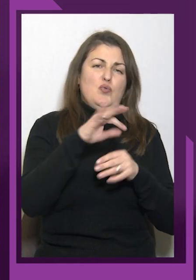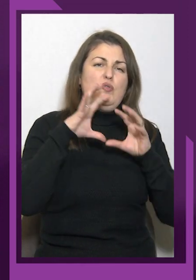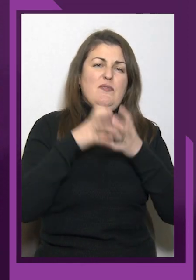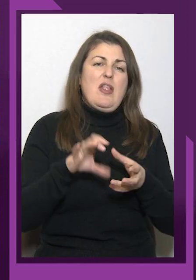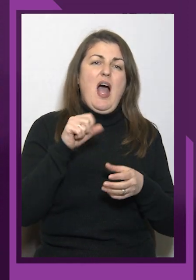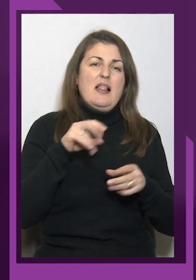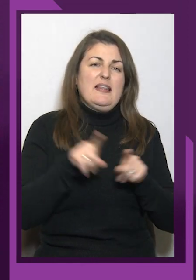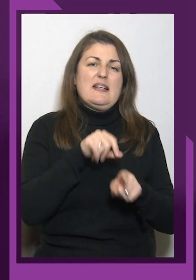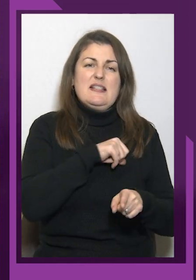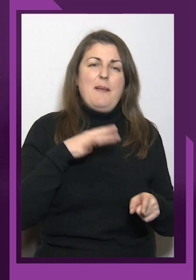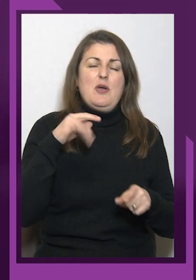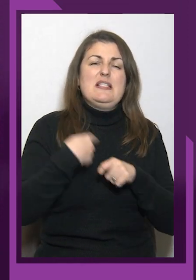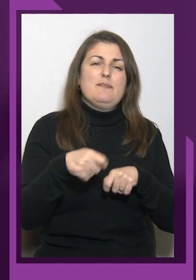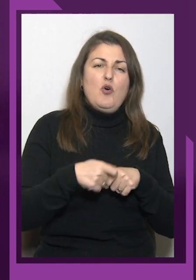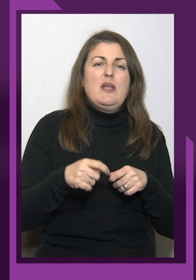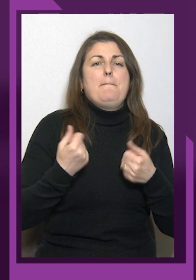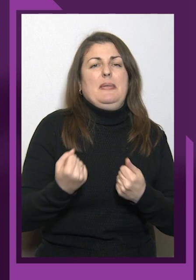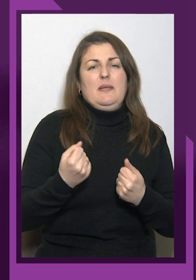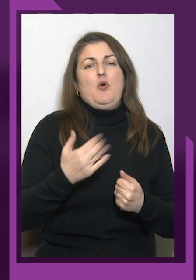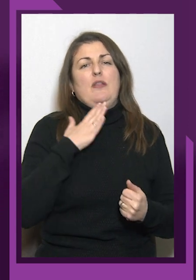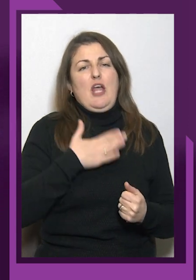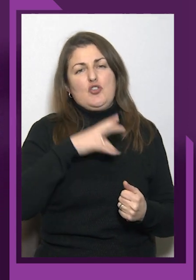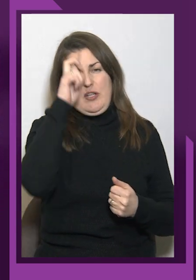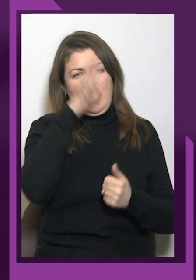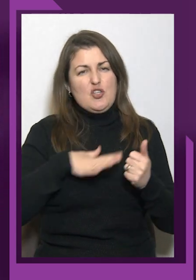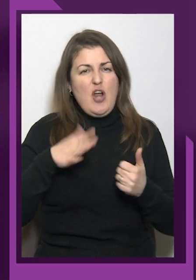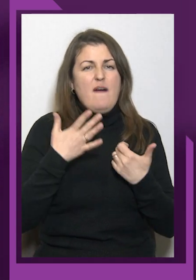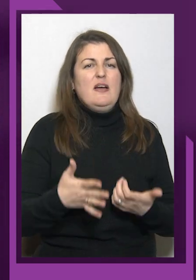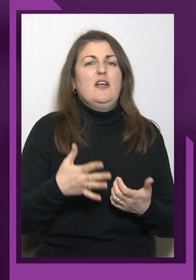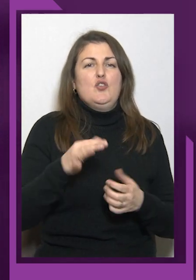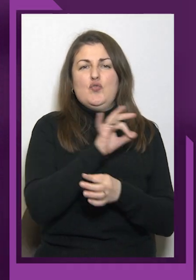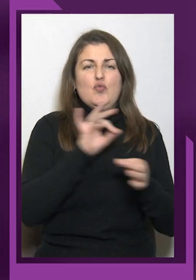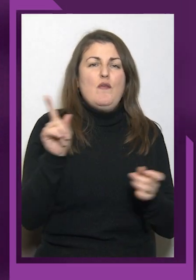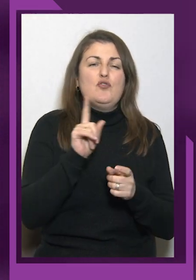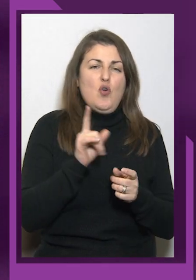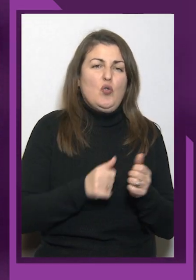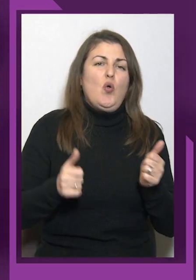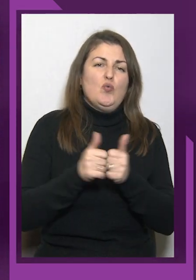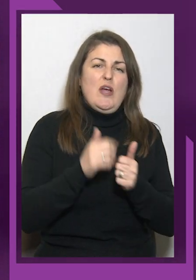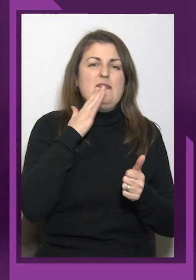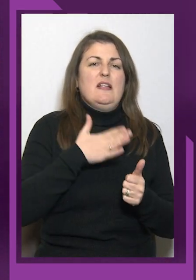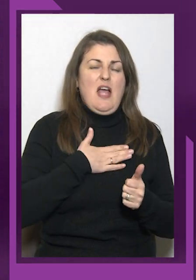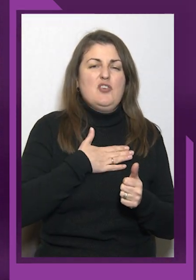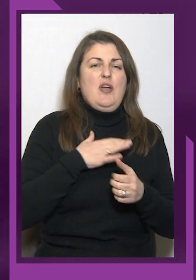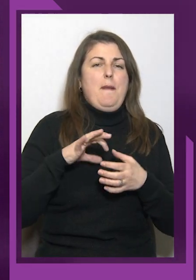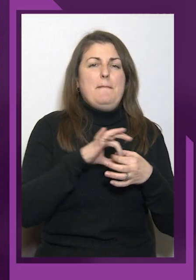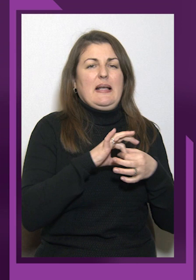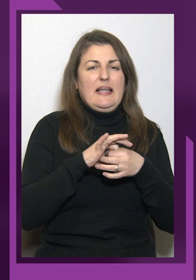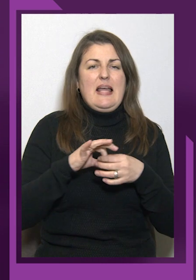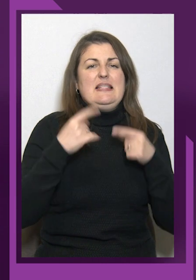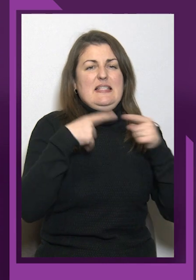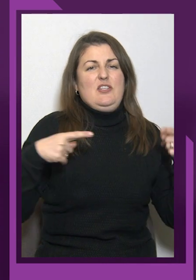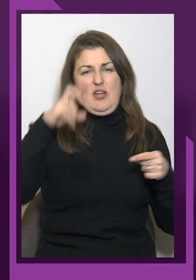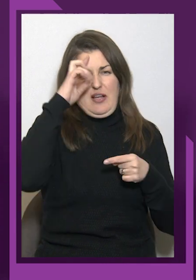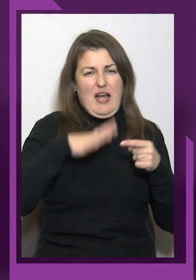держави. І чудово, що долучаються наші партнери з інших країн. А власне, я впевнений, вас так